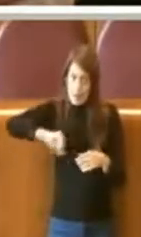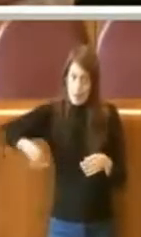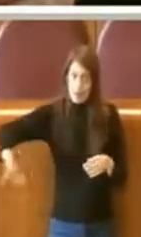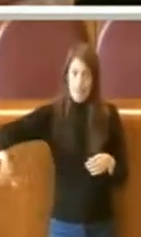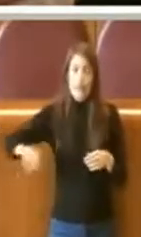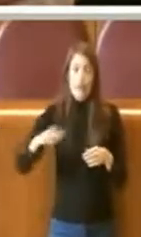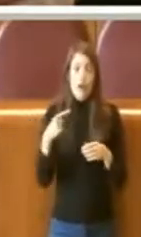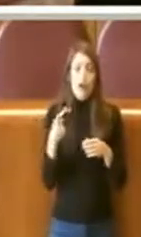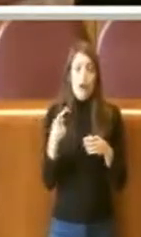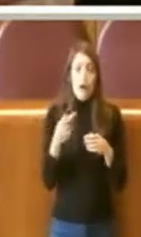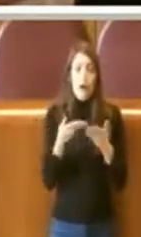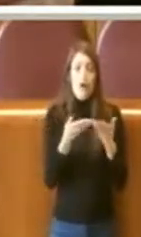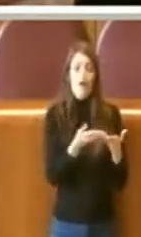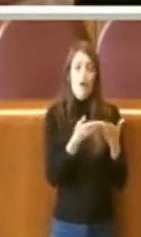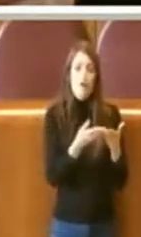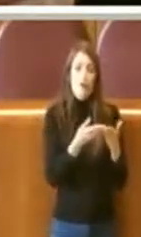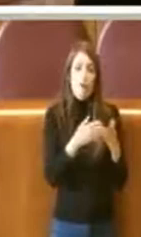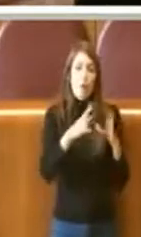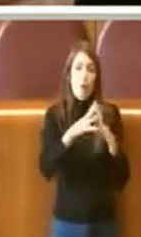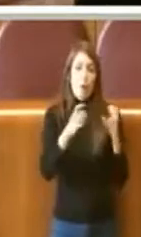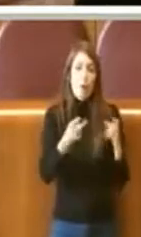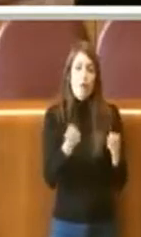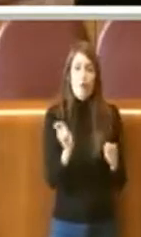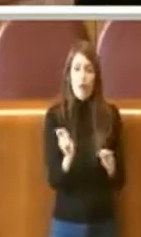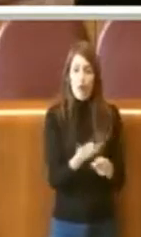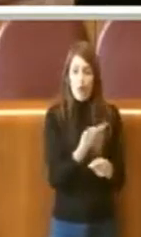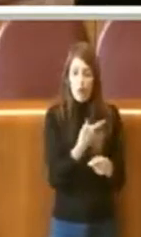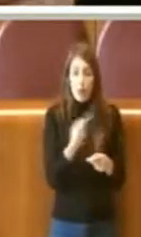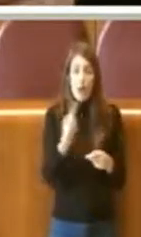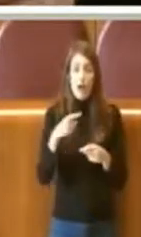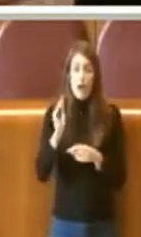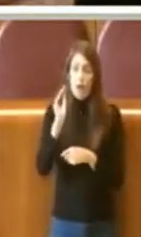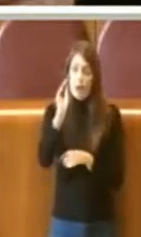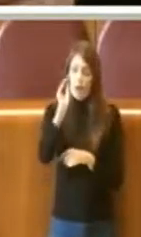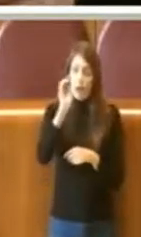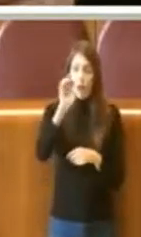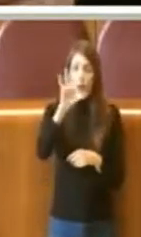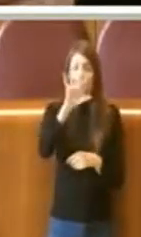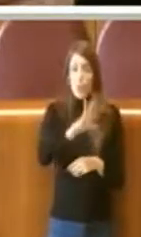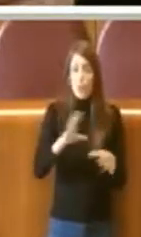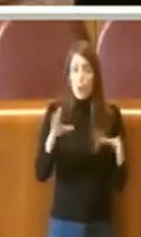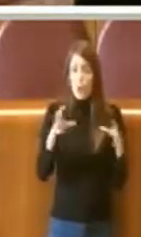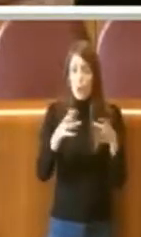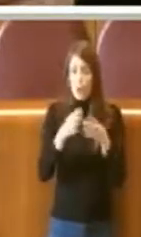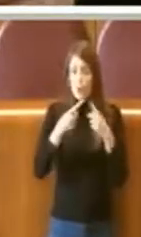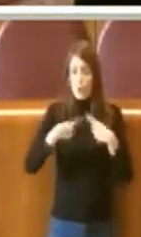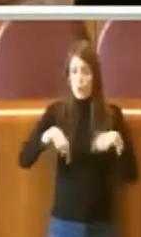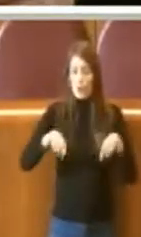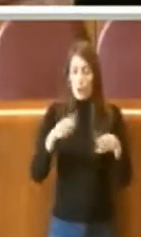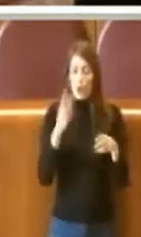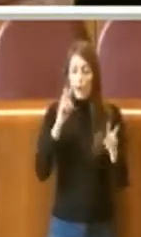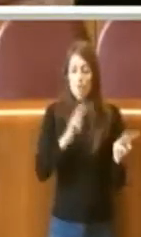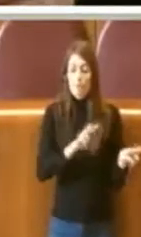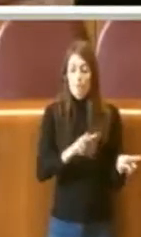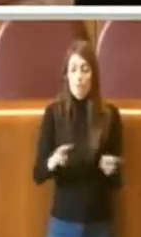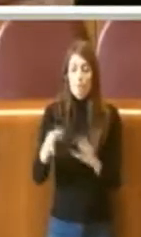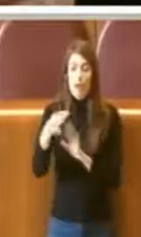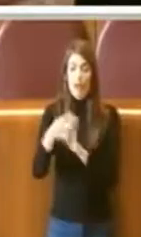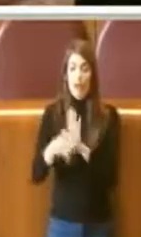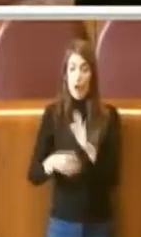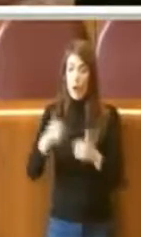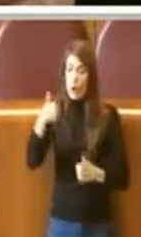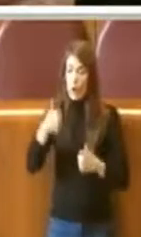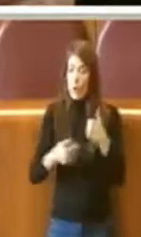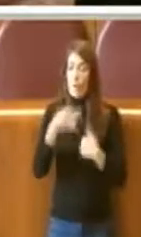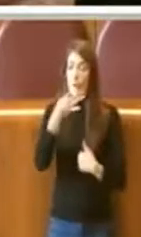compagnie low cost, anche chiedendo alla Commissione europea una maggiore vigilanza sul rispetto delle regole di concorrenza,